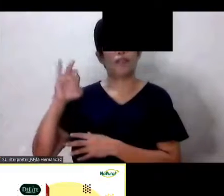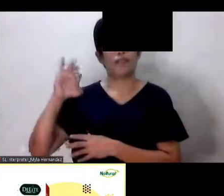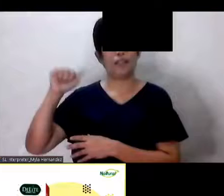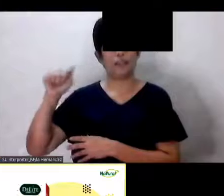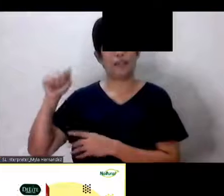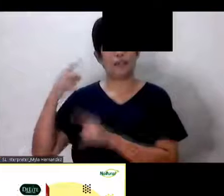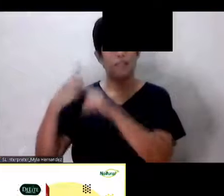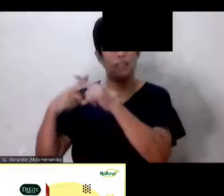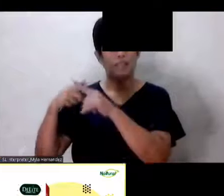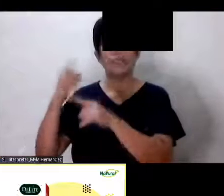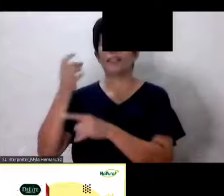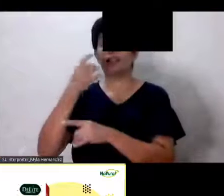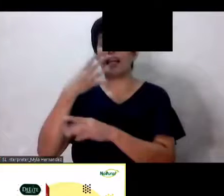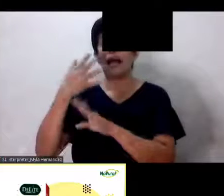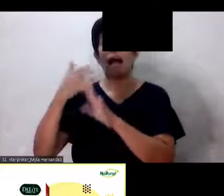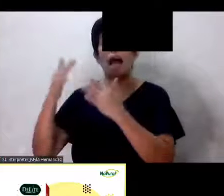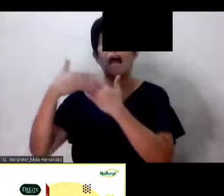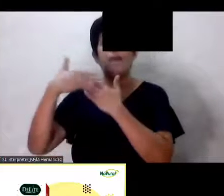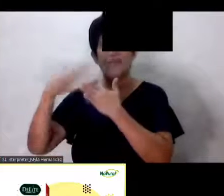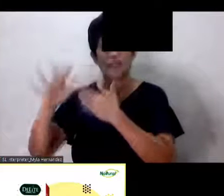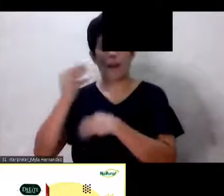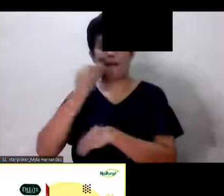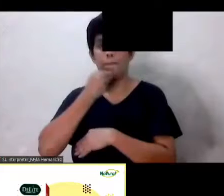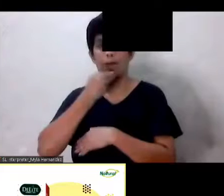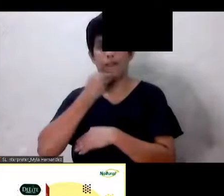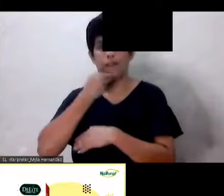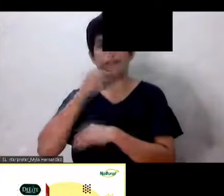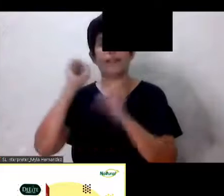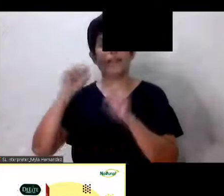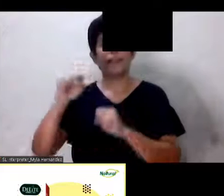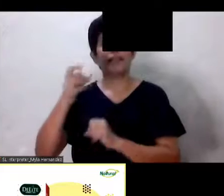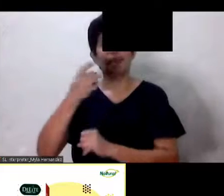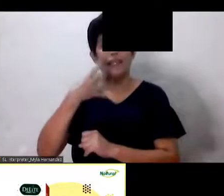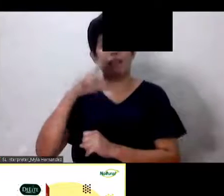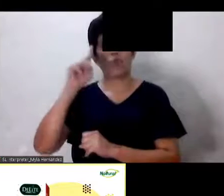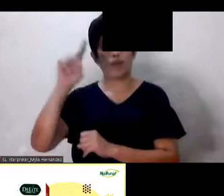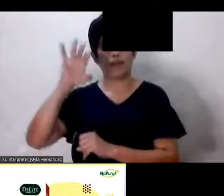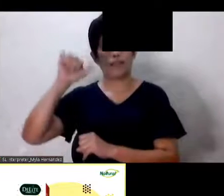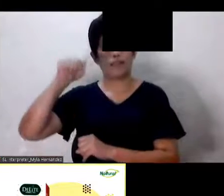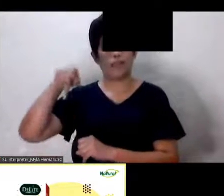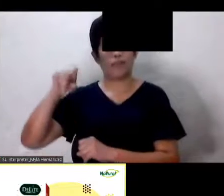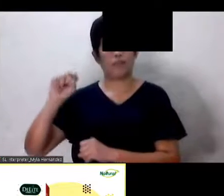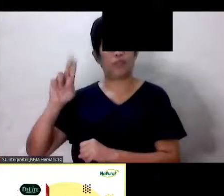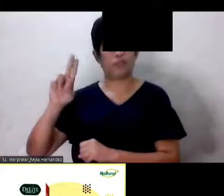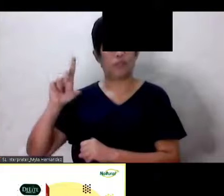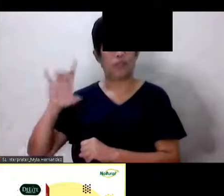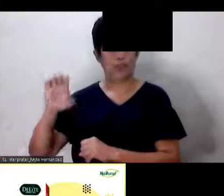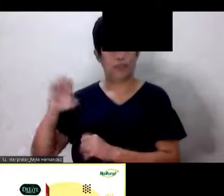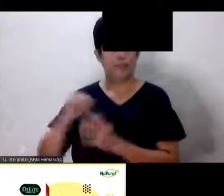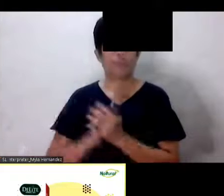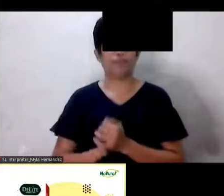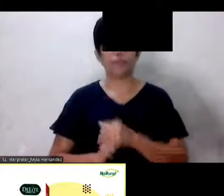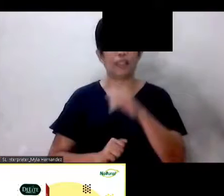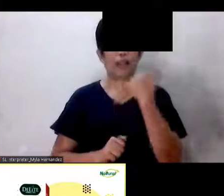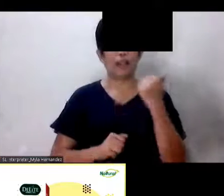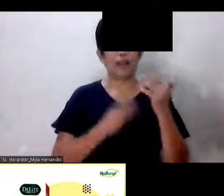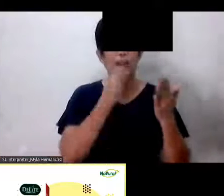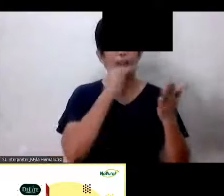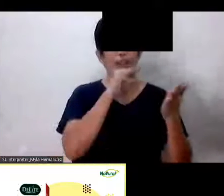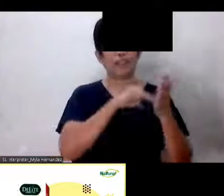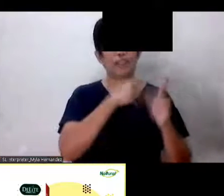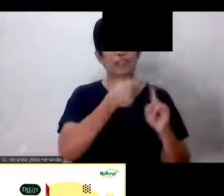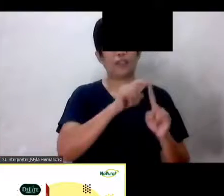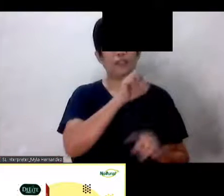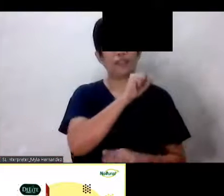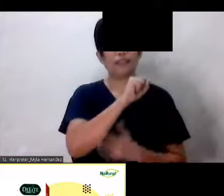After meals You can take one capsule No problem I'd like to read this message From San Mateo Si Audit